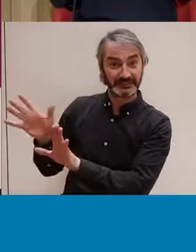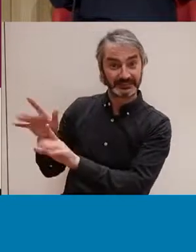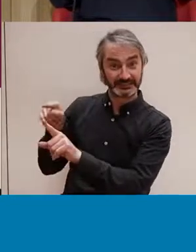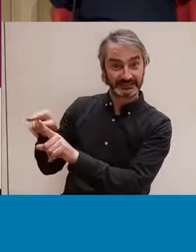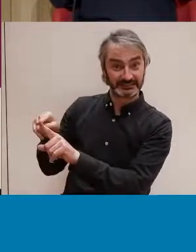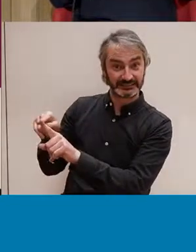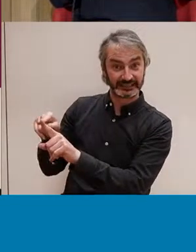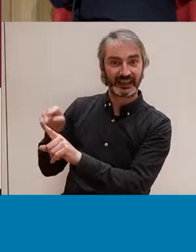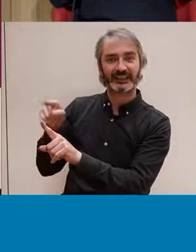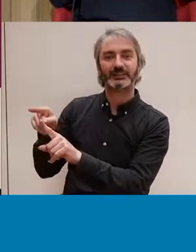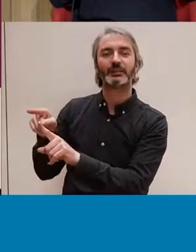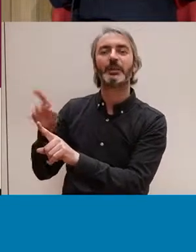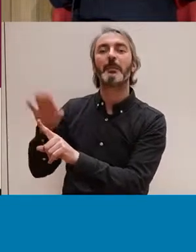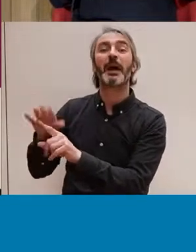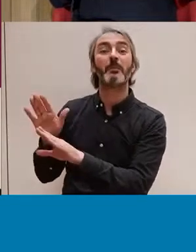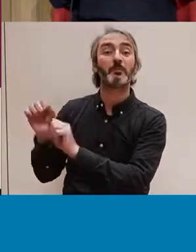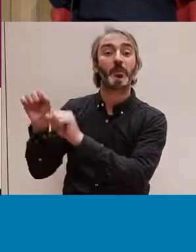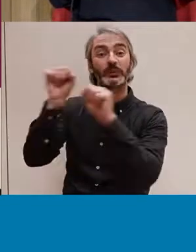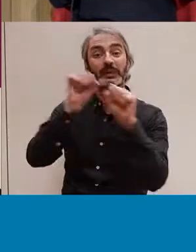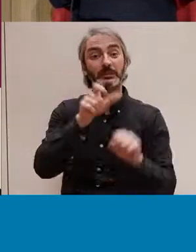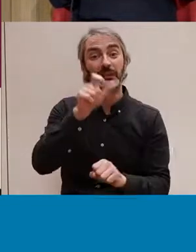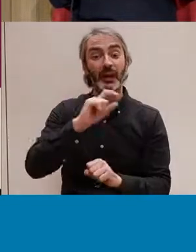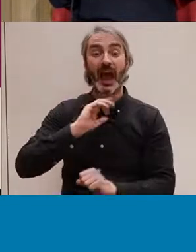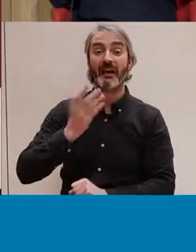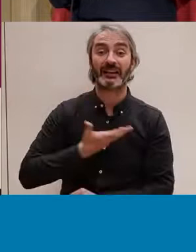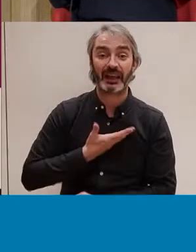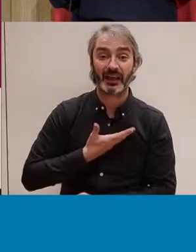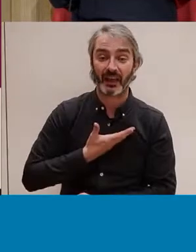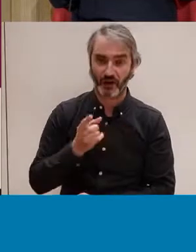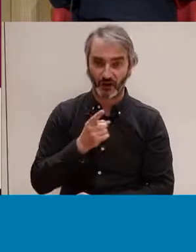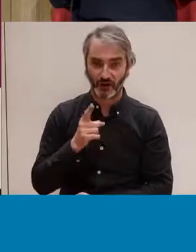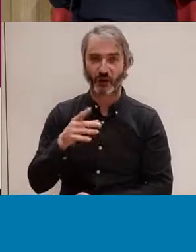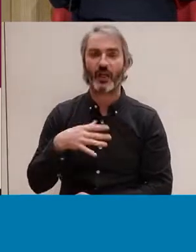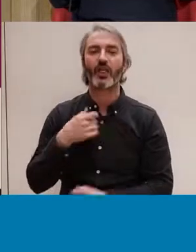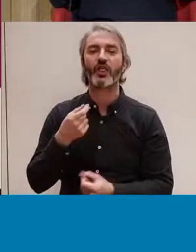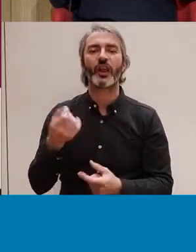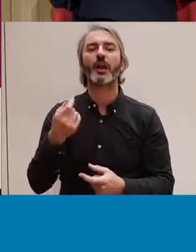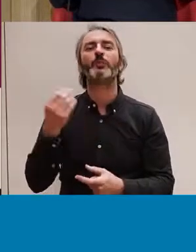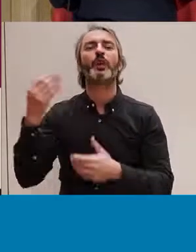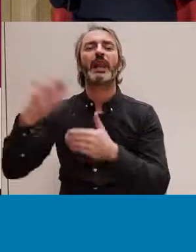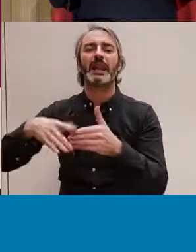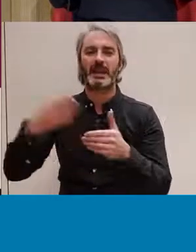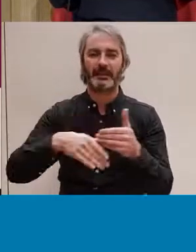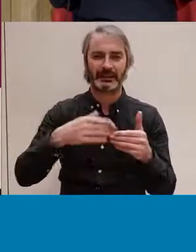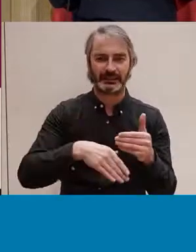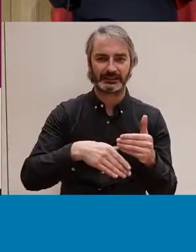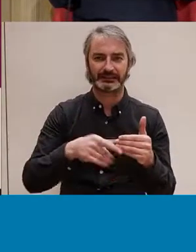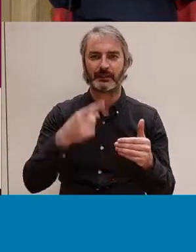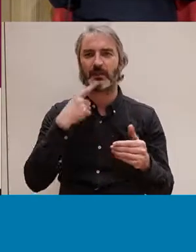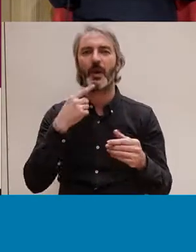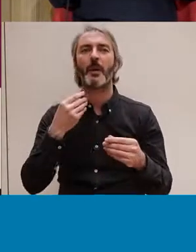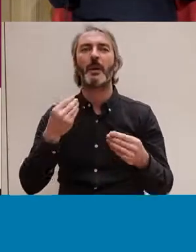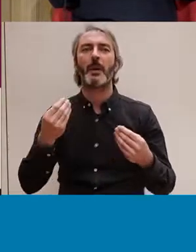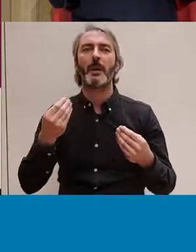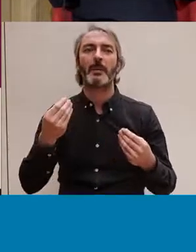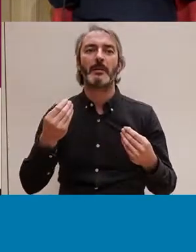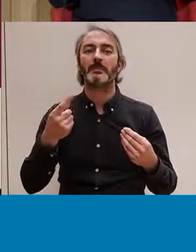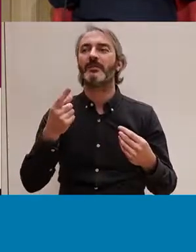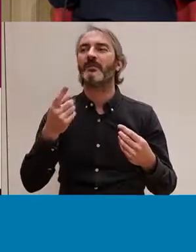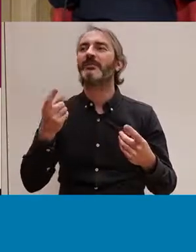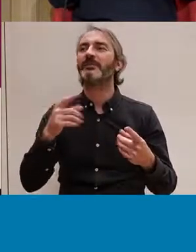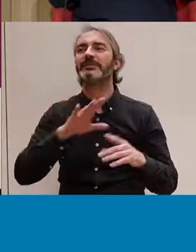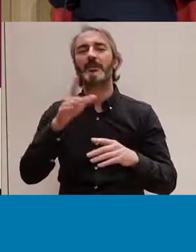les persones agredides, sinó que, d'alguna manera, que fa és estar limitant molts cops la vivència amb llibertat i,